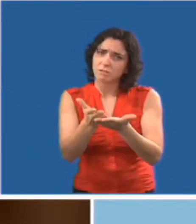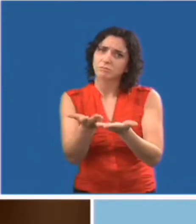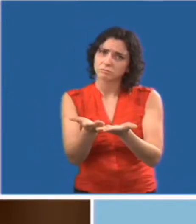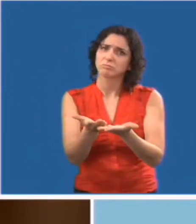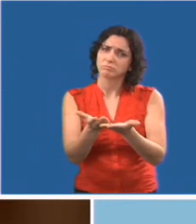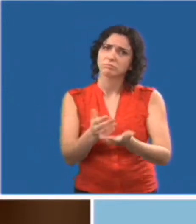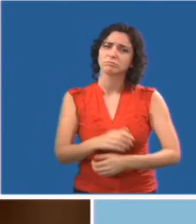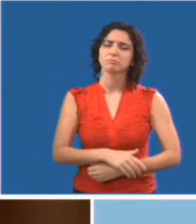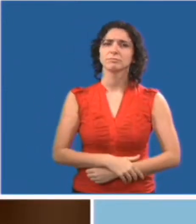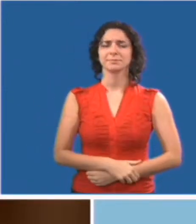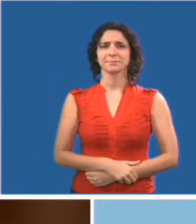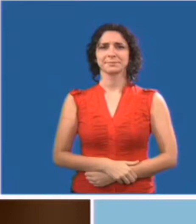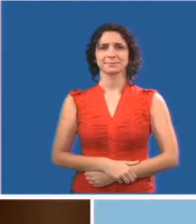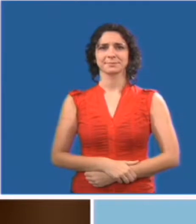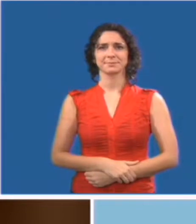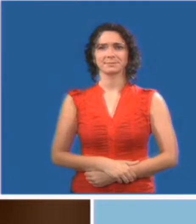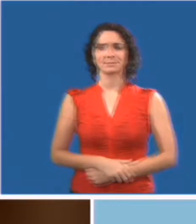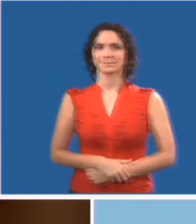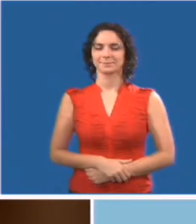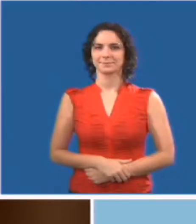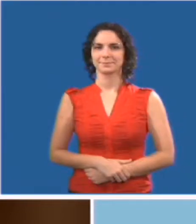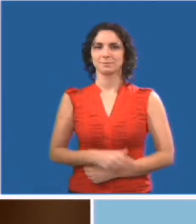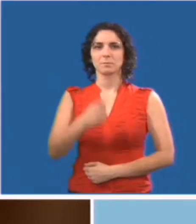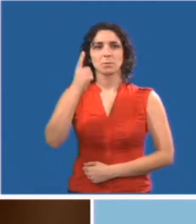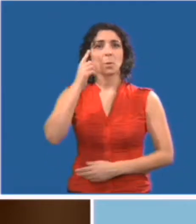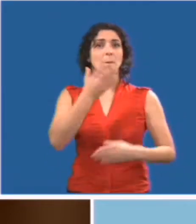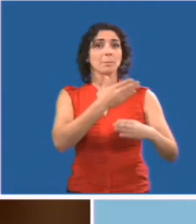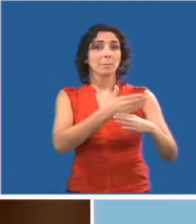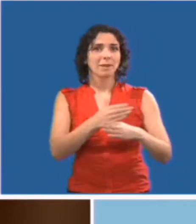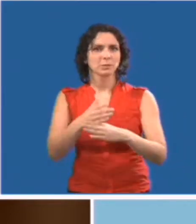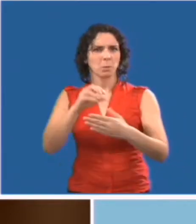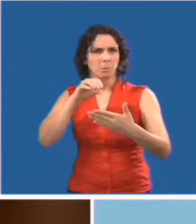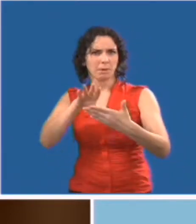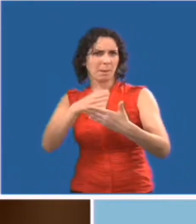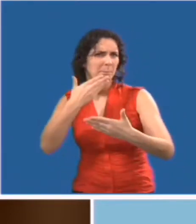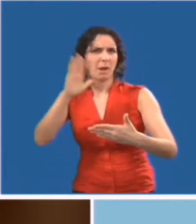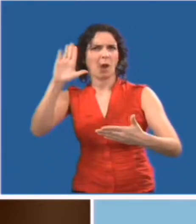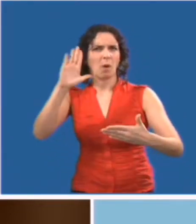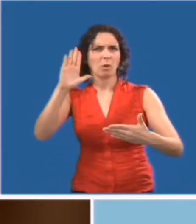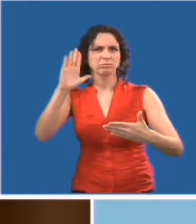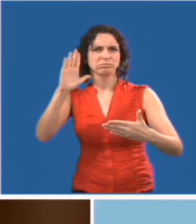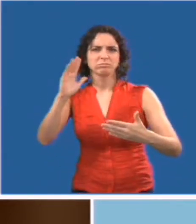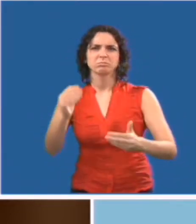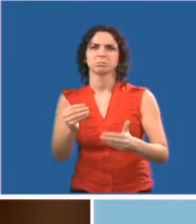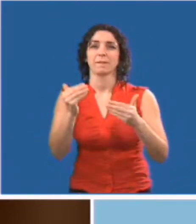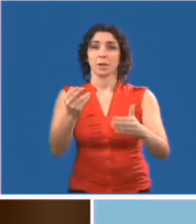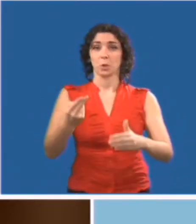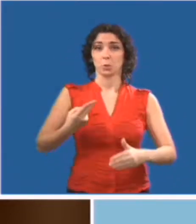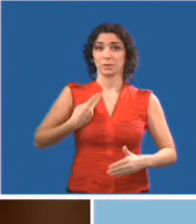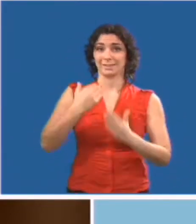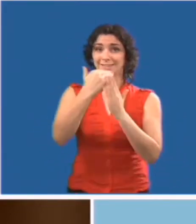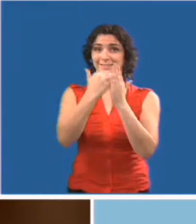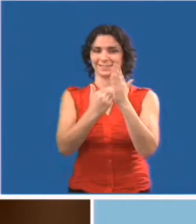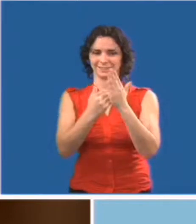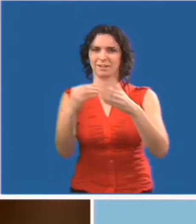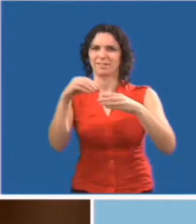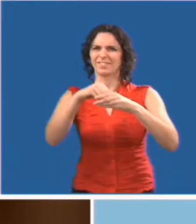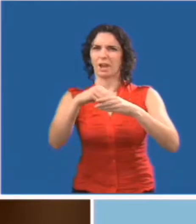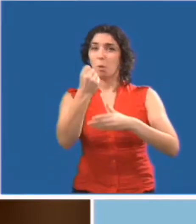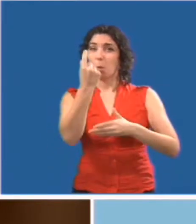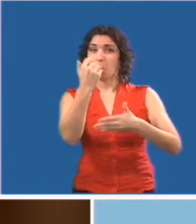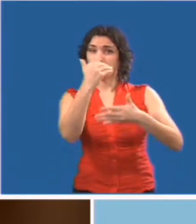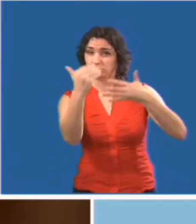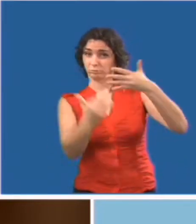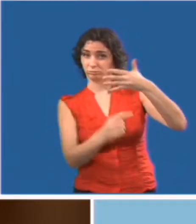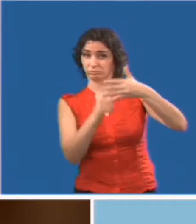respect et de la volonté d'aider. Utilisez une liste de vérifications comme celle-ci pour